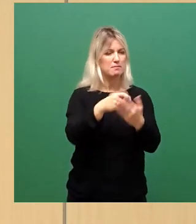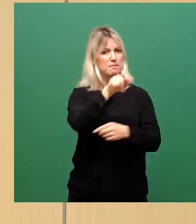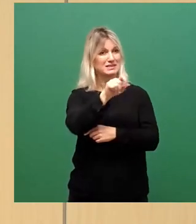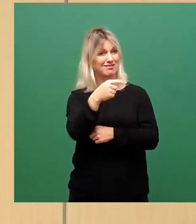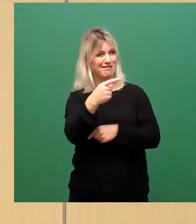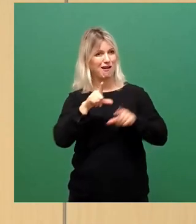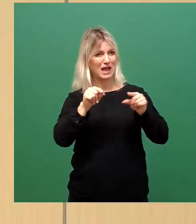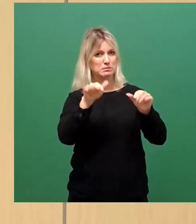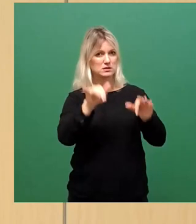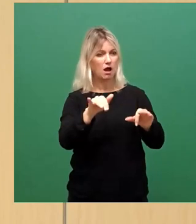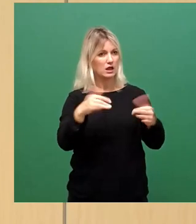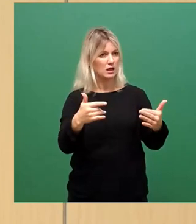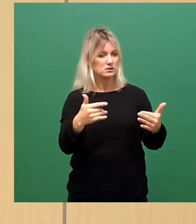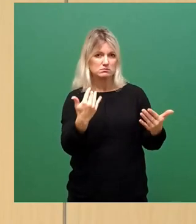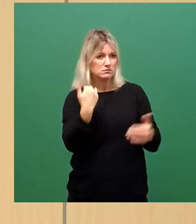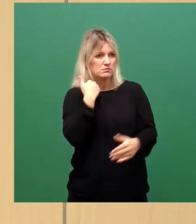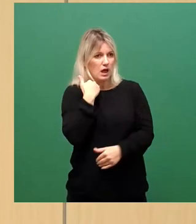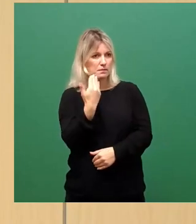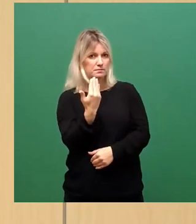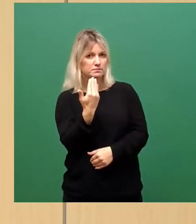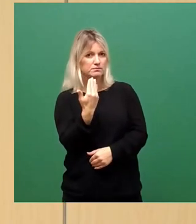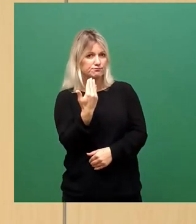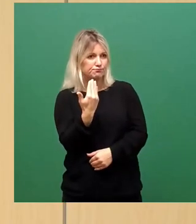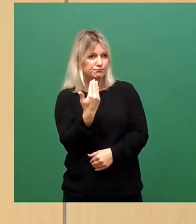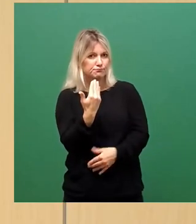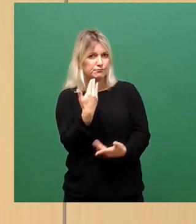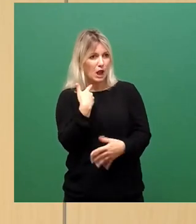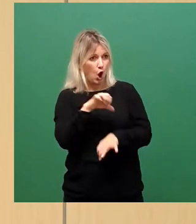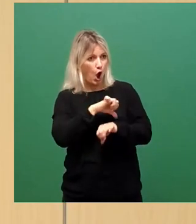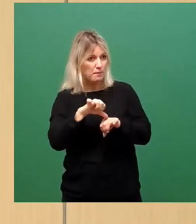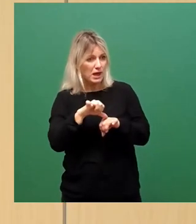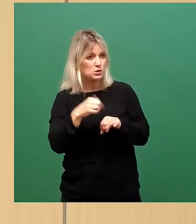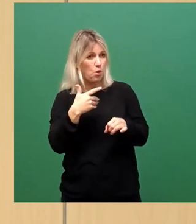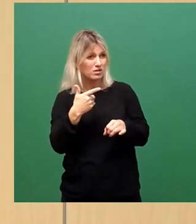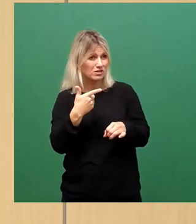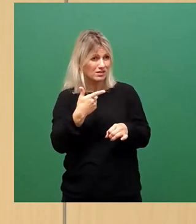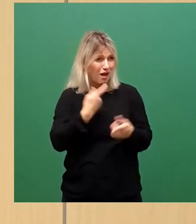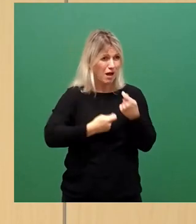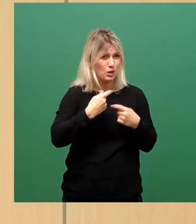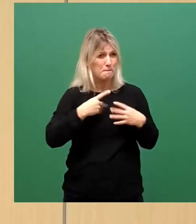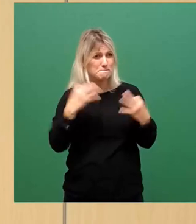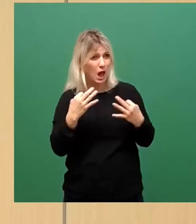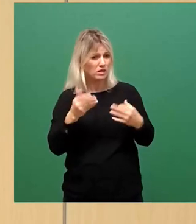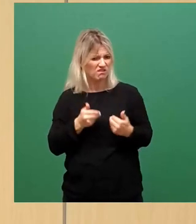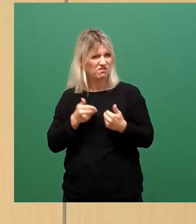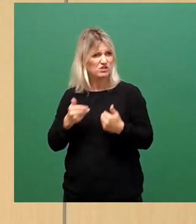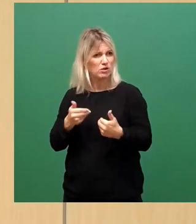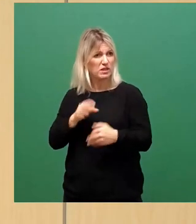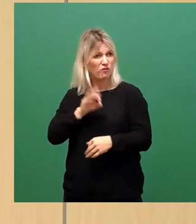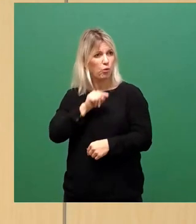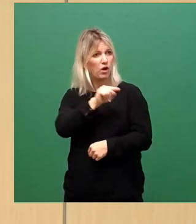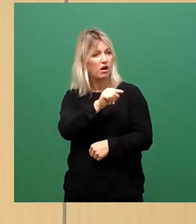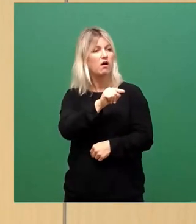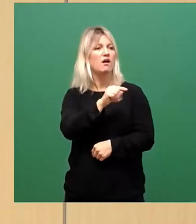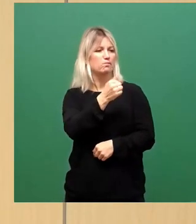oder müssen ihre Operationen, ihre notwendige Behandlung verschieben, deswegen, weil eine Unzahl von